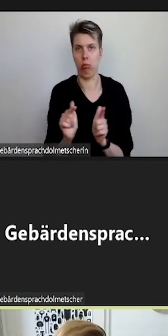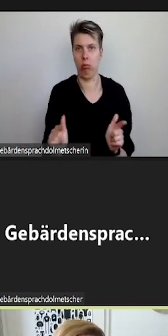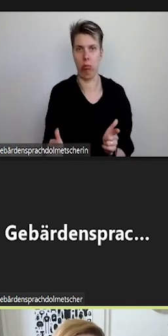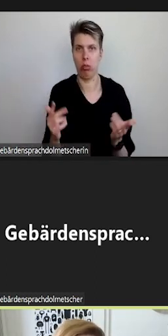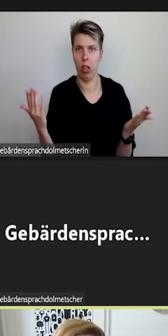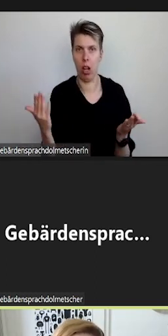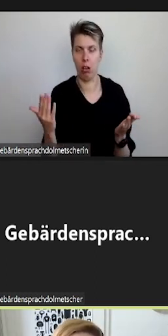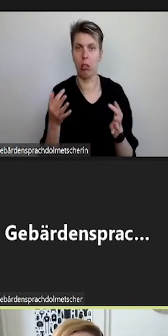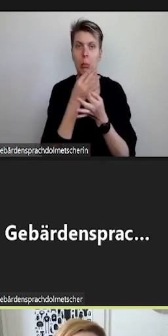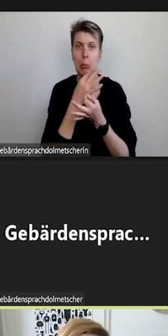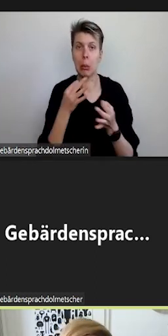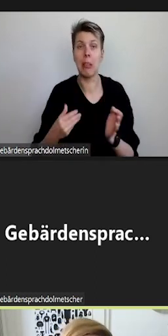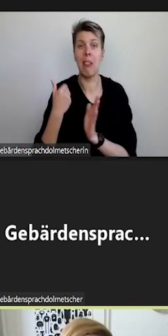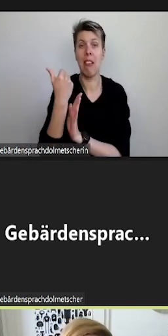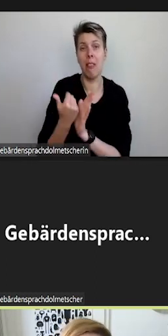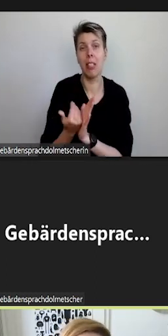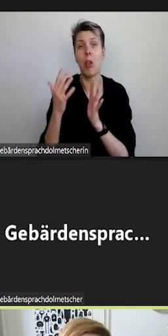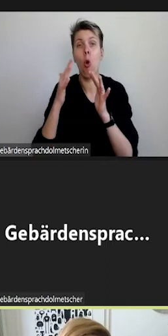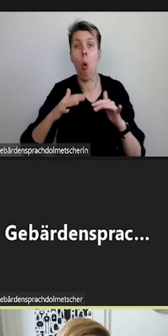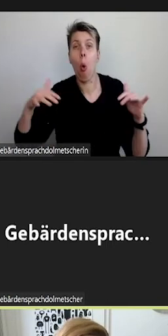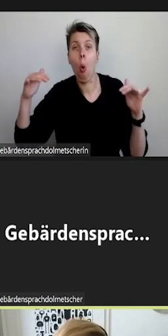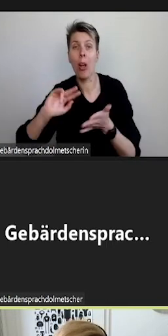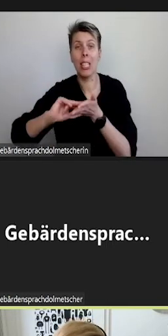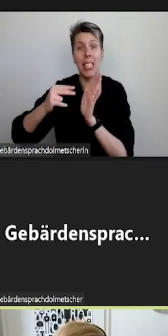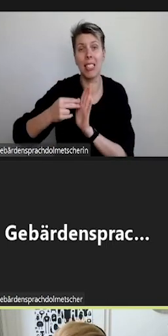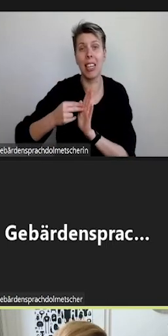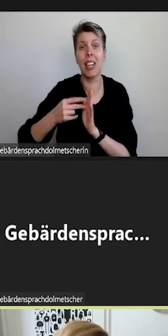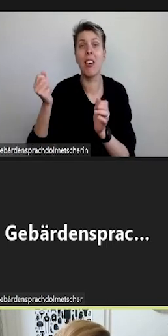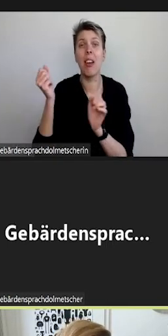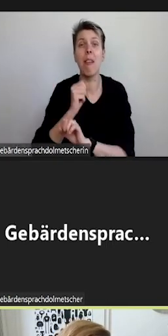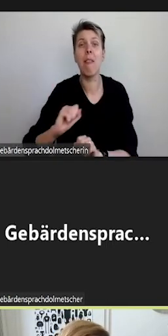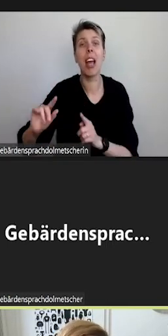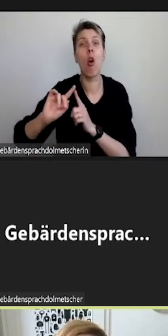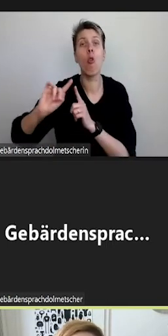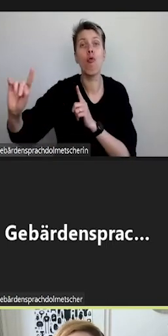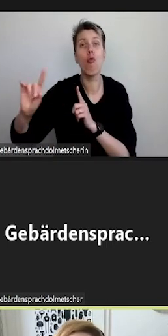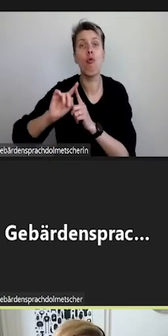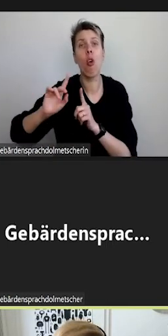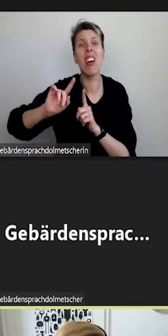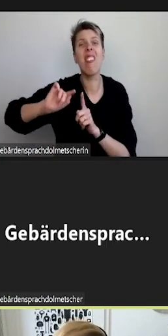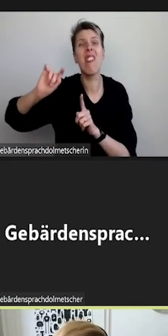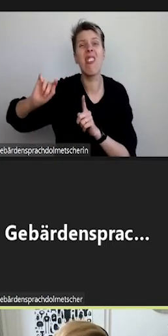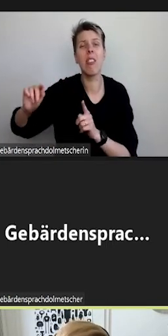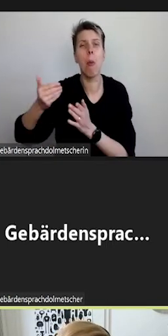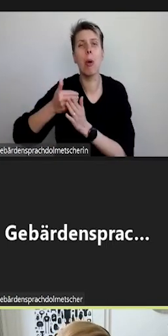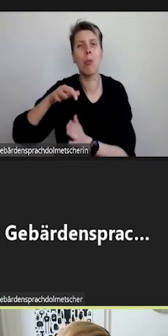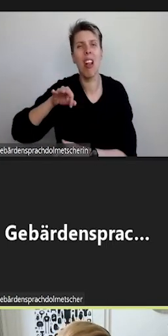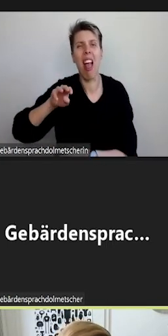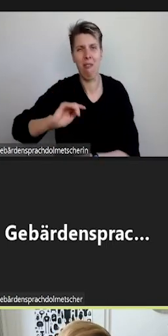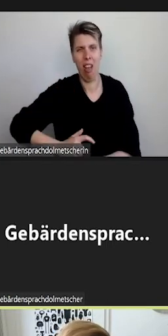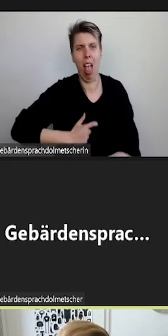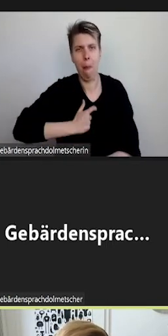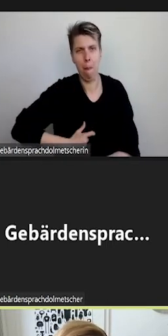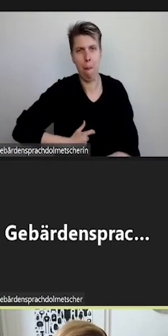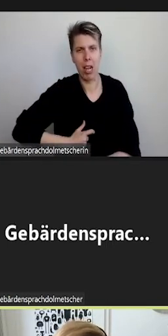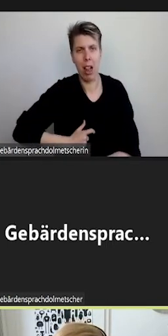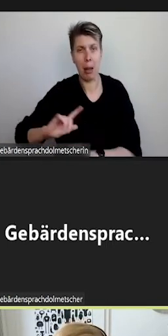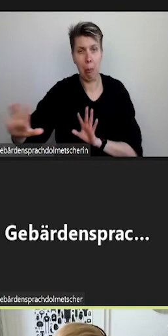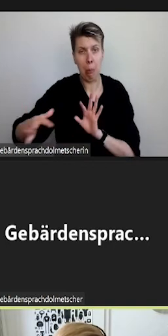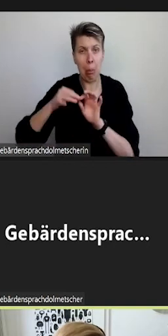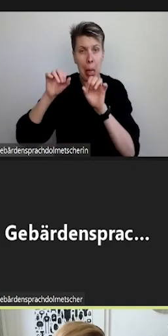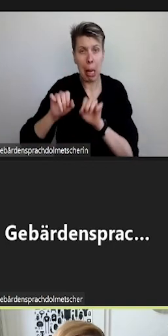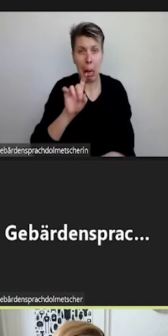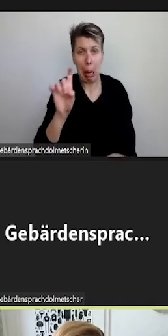kein Verzeichnis haben über die Hörsaaltechnik und freie Funkfrequenzen, die sich zum Beispiel mit einer FM-Anlage koppeln lassen. Und auch beim